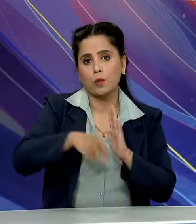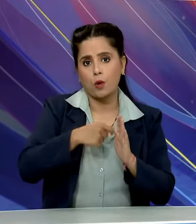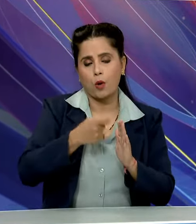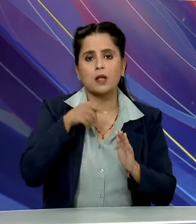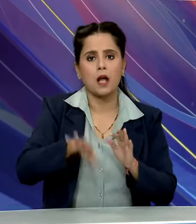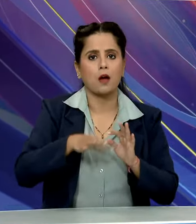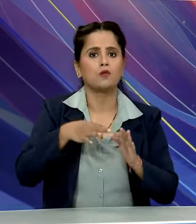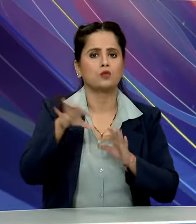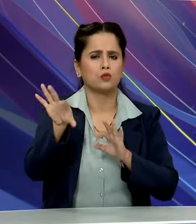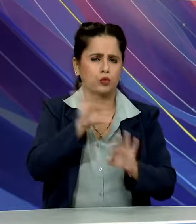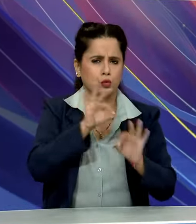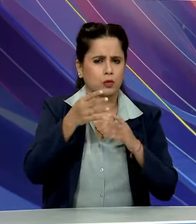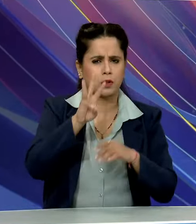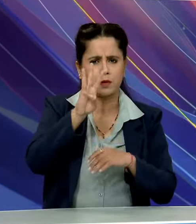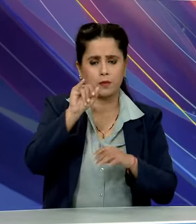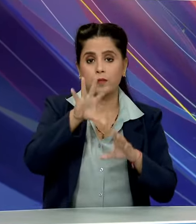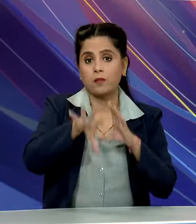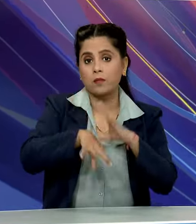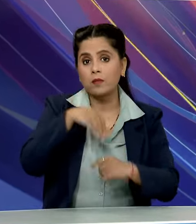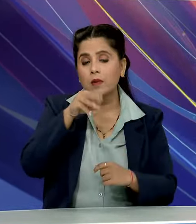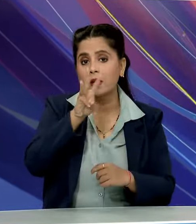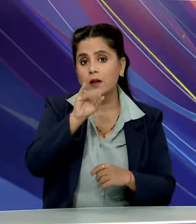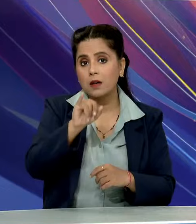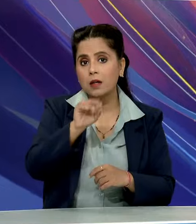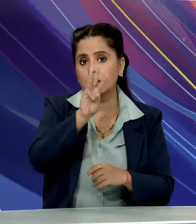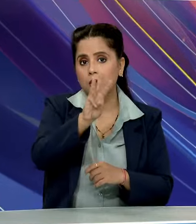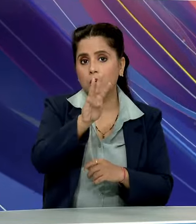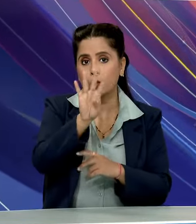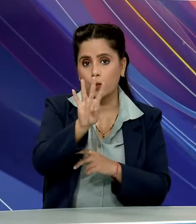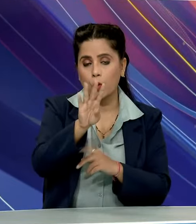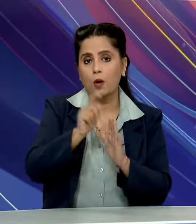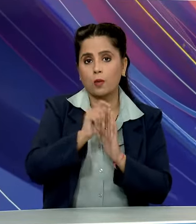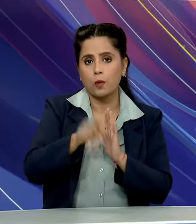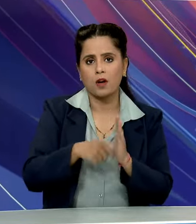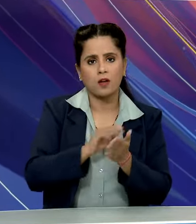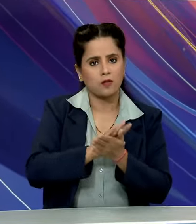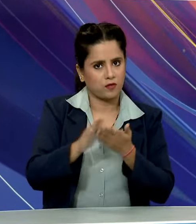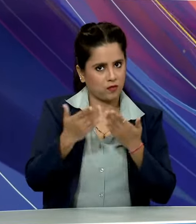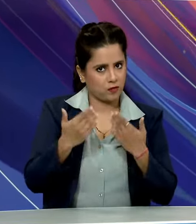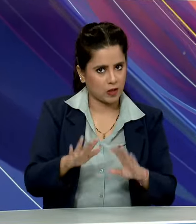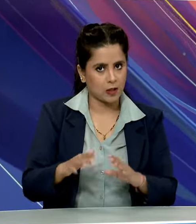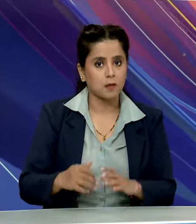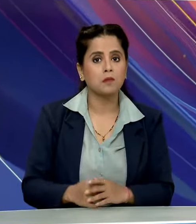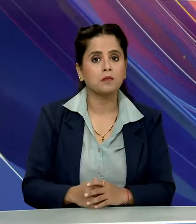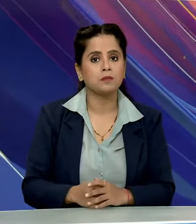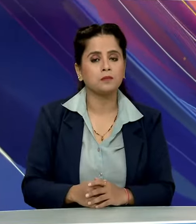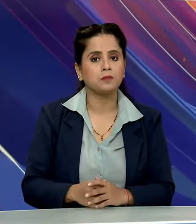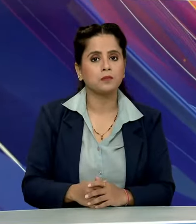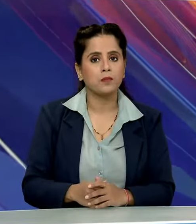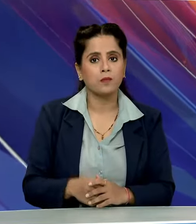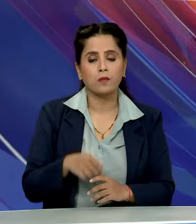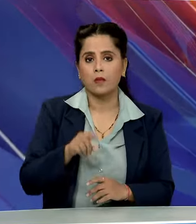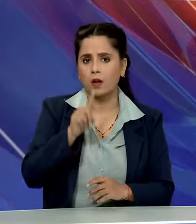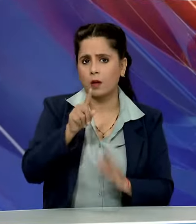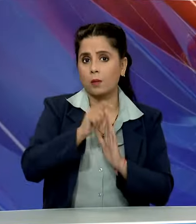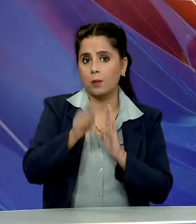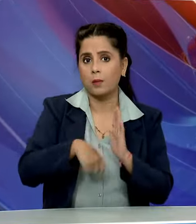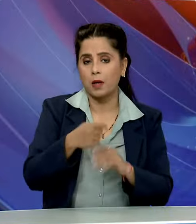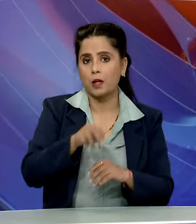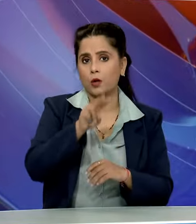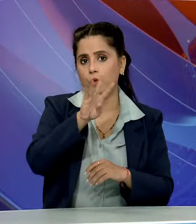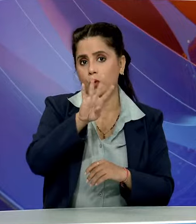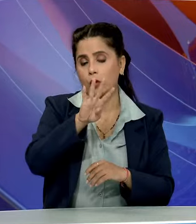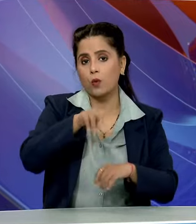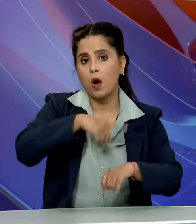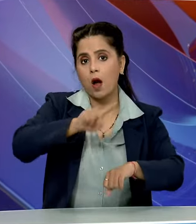लिये गए 36 में से 34 प्रोजेक्ट जो है वो complete हो चुके है और एक जो 24 बाई 7